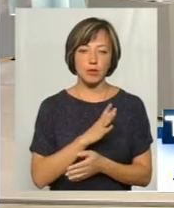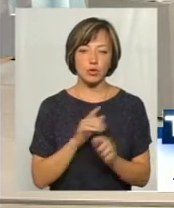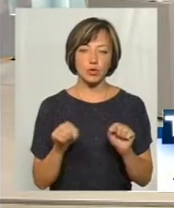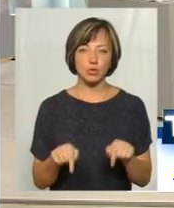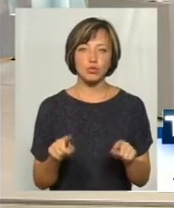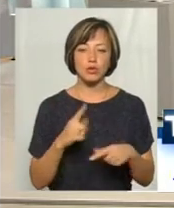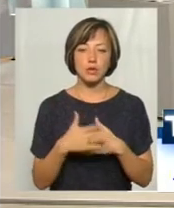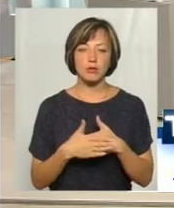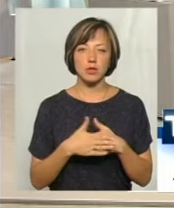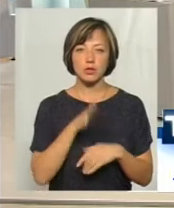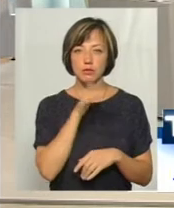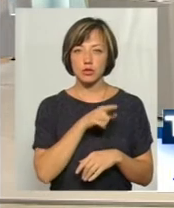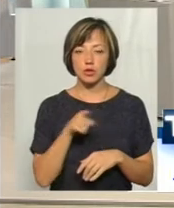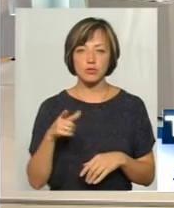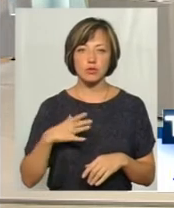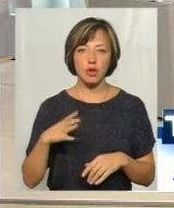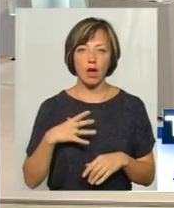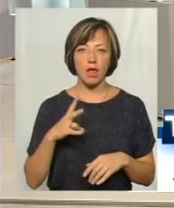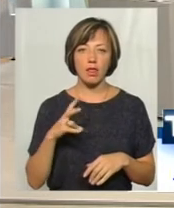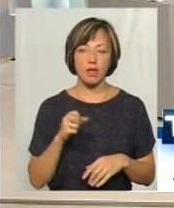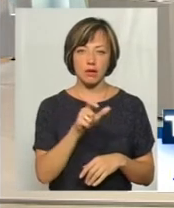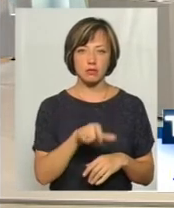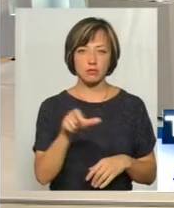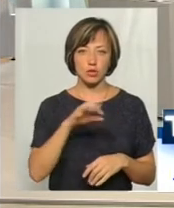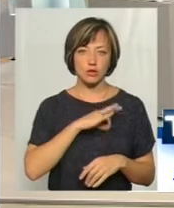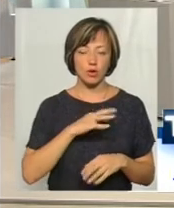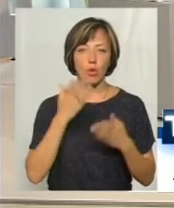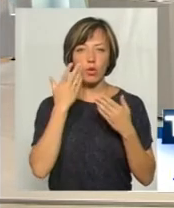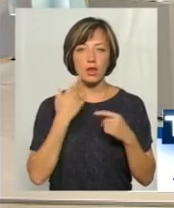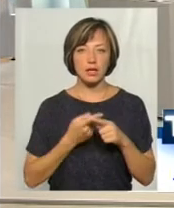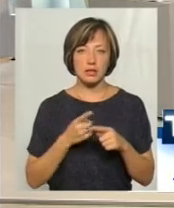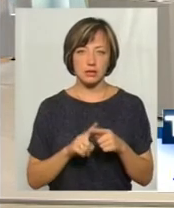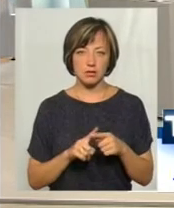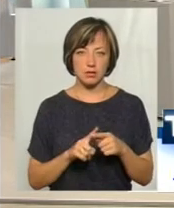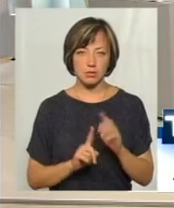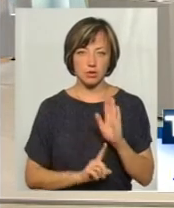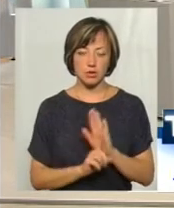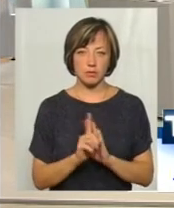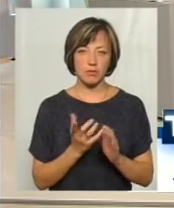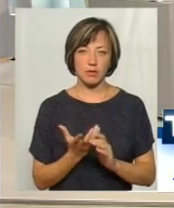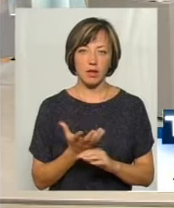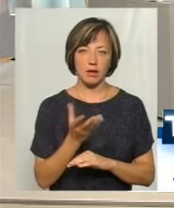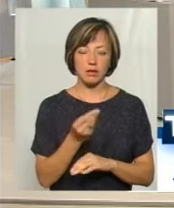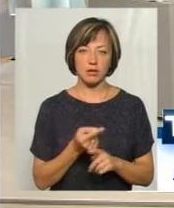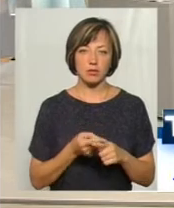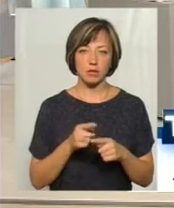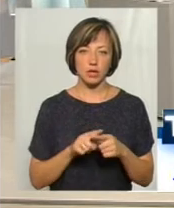що найближчим часом чекає на споживачів? І коли, власне, ми почнемо платити по тих